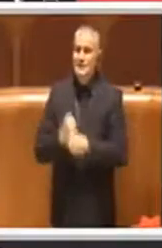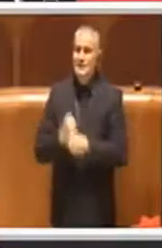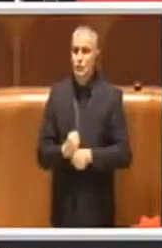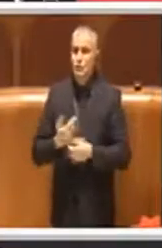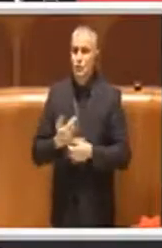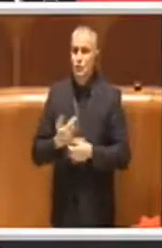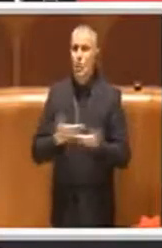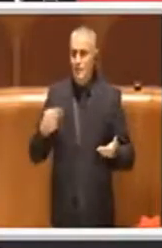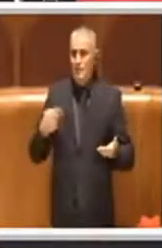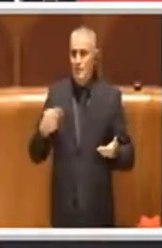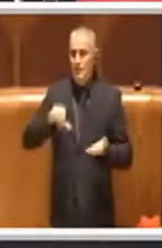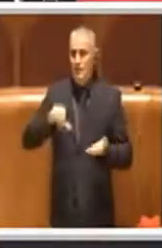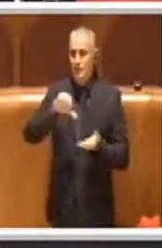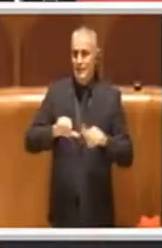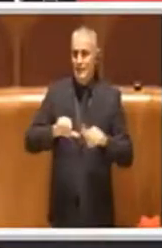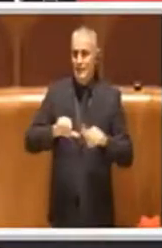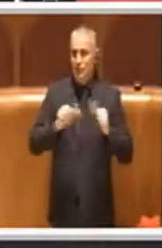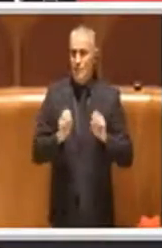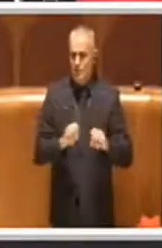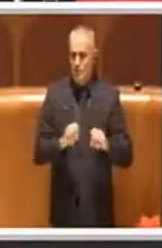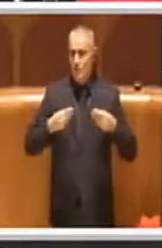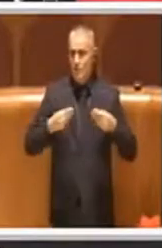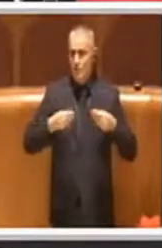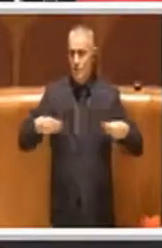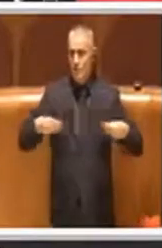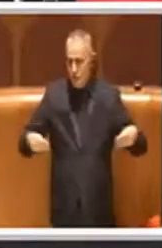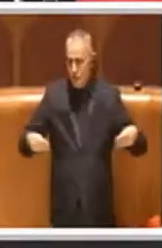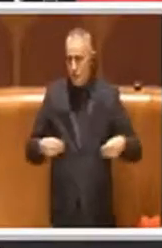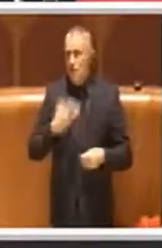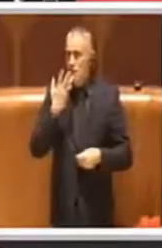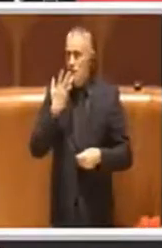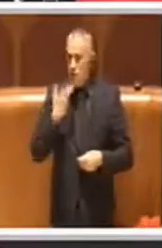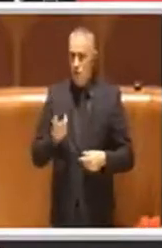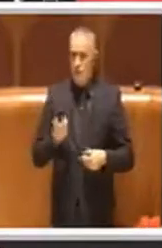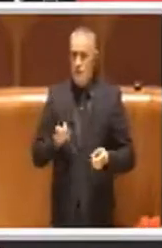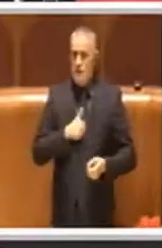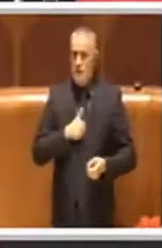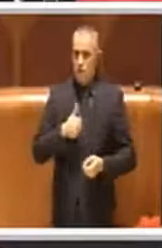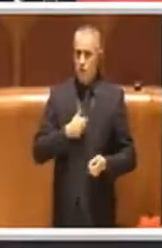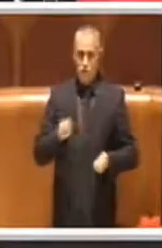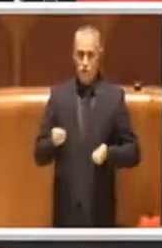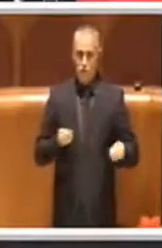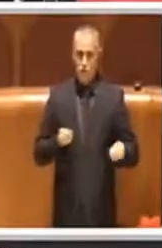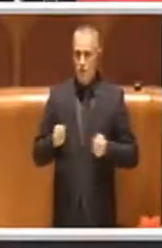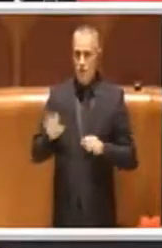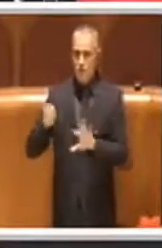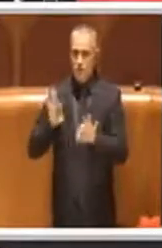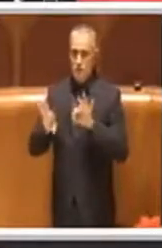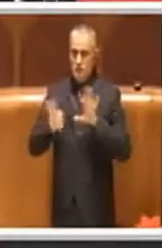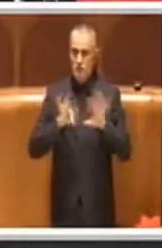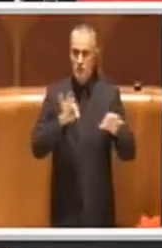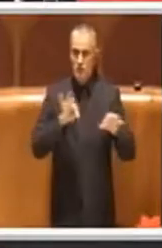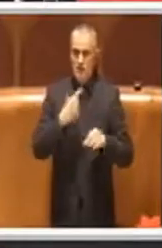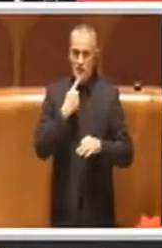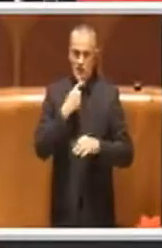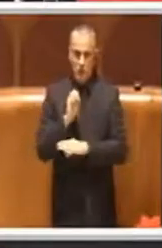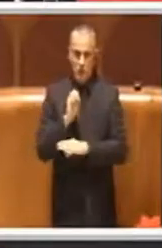professionale che possa gestire autonomamente il riperimento del corpo insegnanti